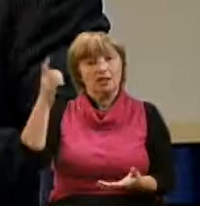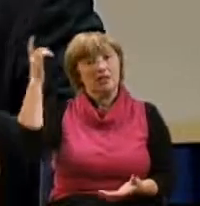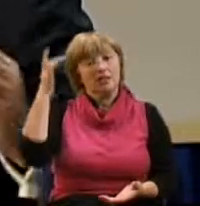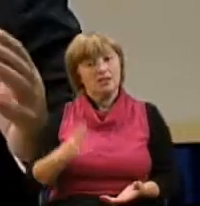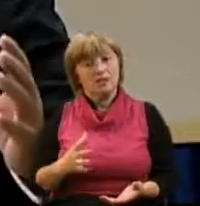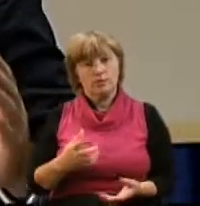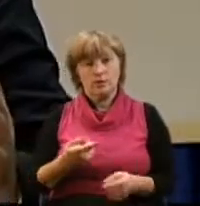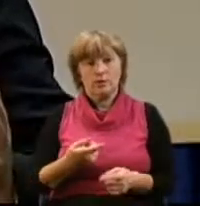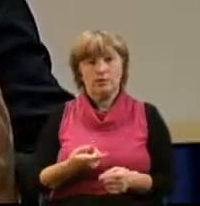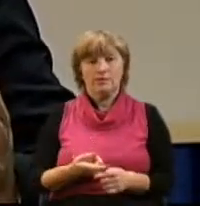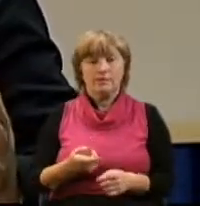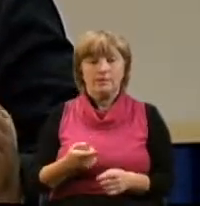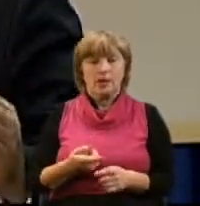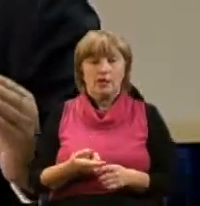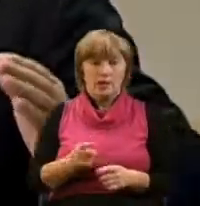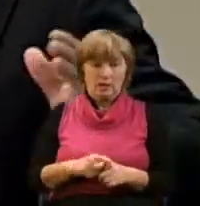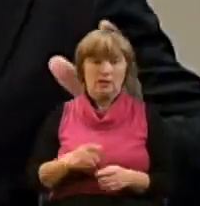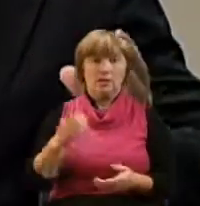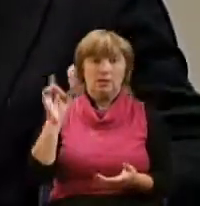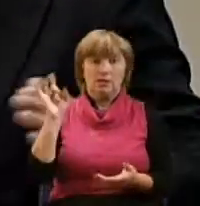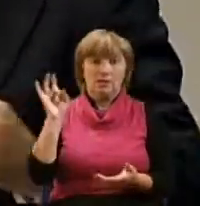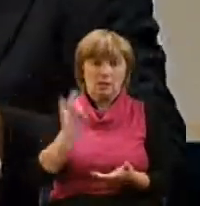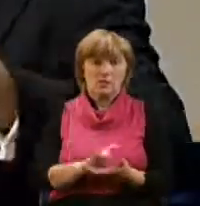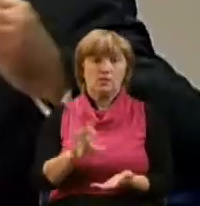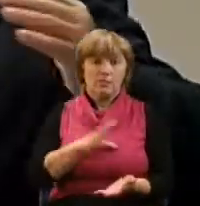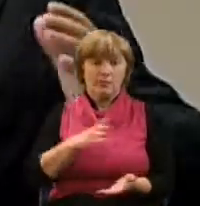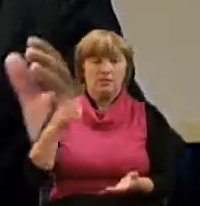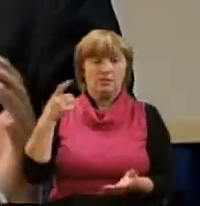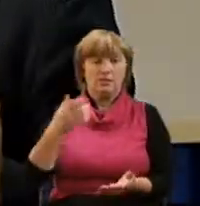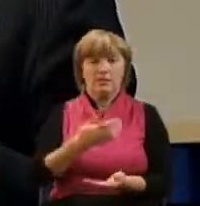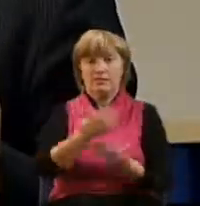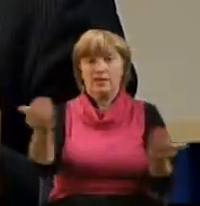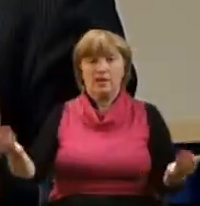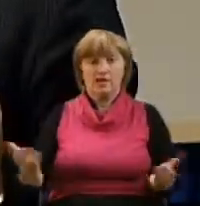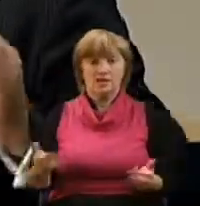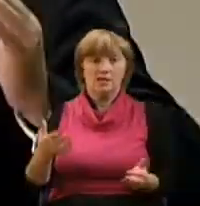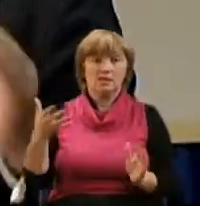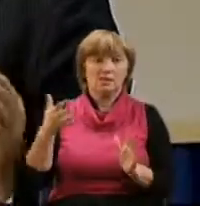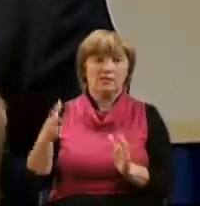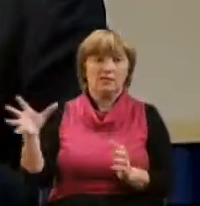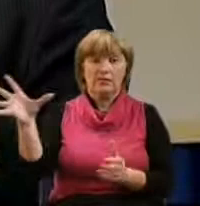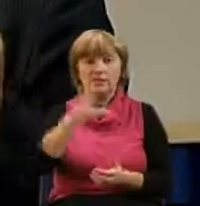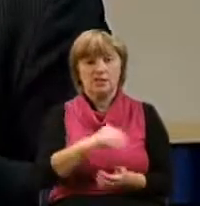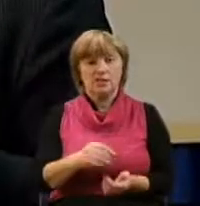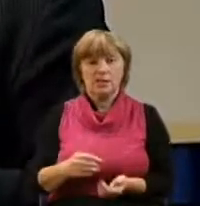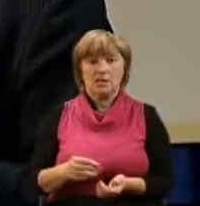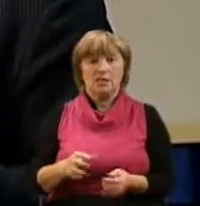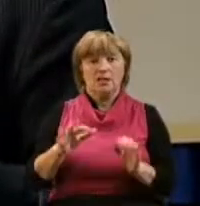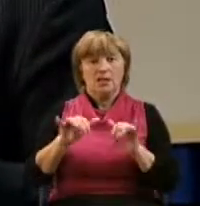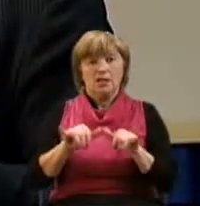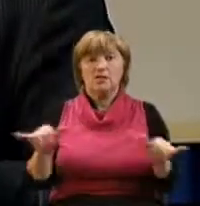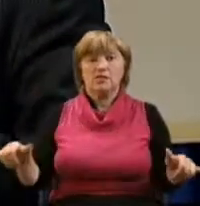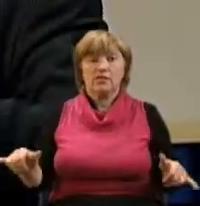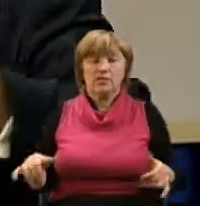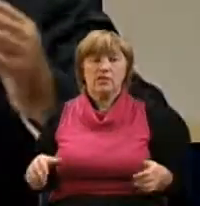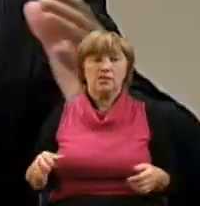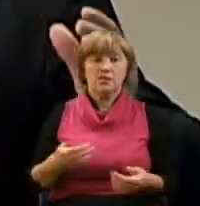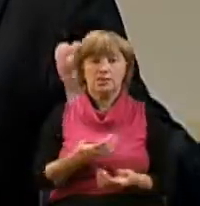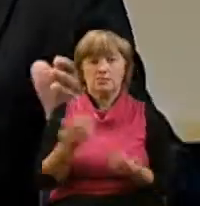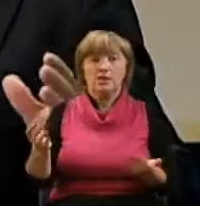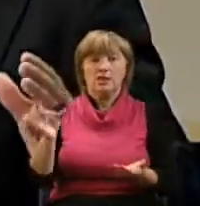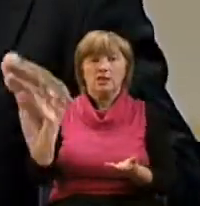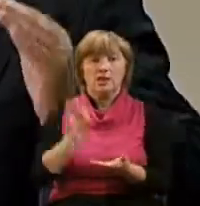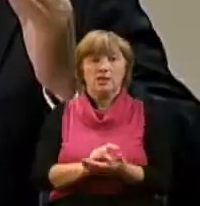И это качество, оно должно присутствовать в нас и развиваться в нас. Мы должны испытывать эту жажду по Слову, это